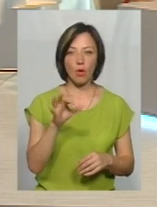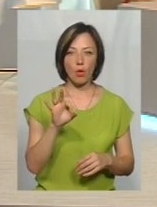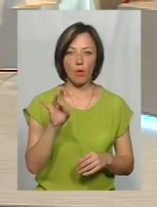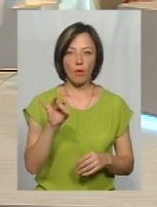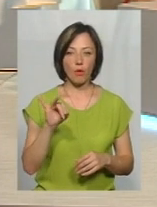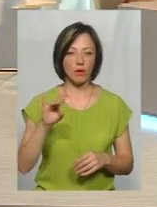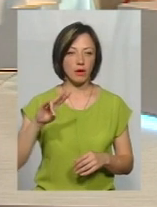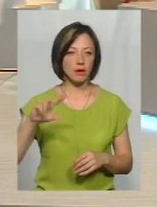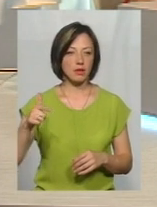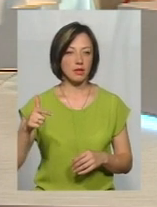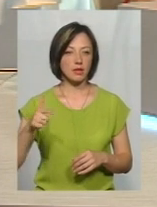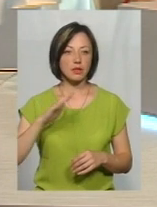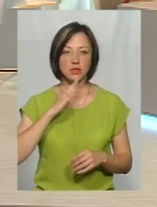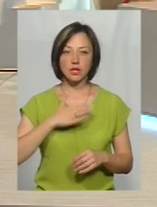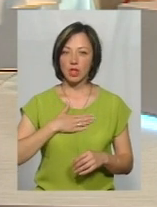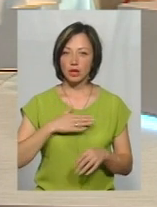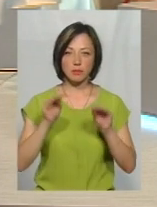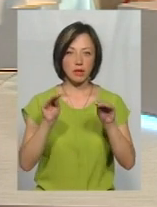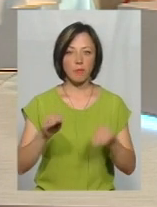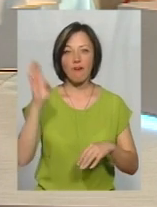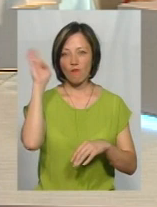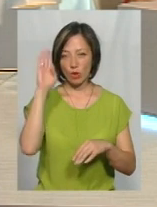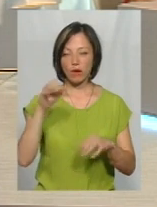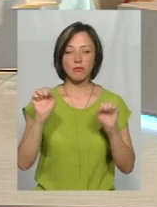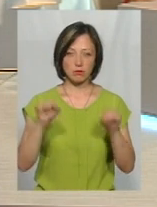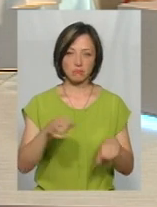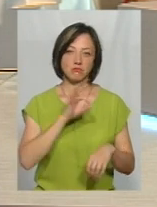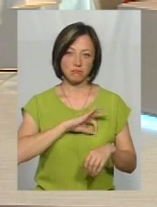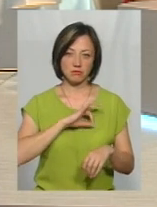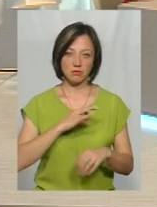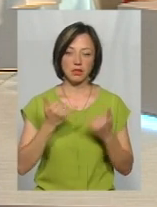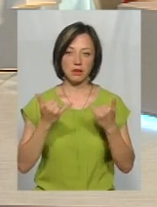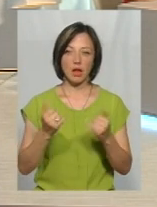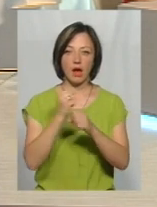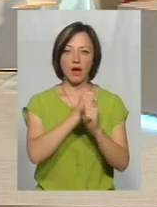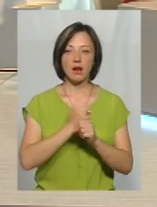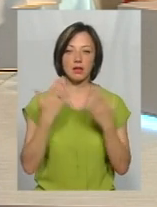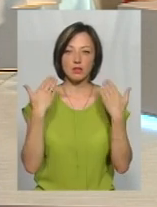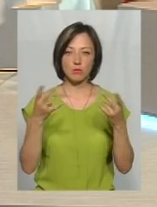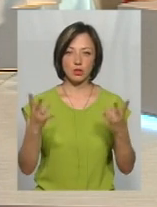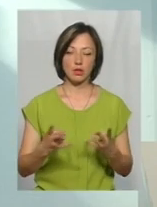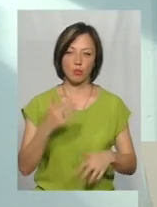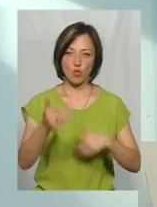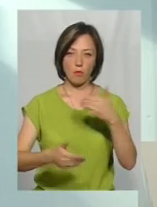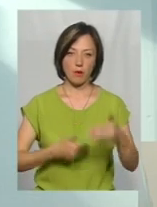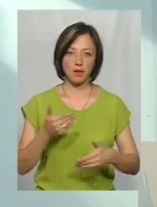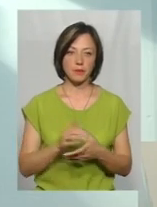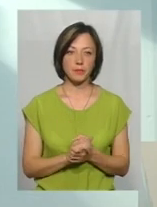За нашими даними, вода абсолютно безпечно можна використовувати і для рекреаційних потреб, в тому числі і для купання.